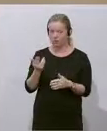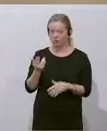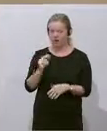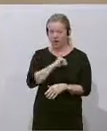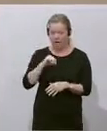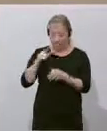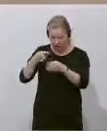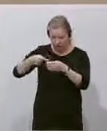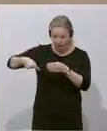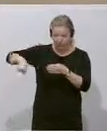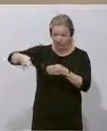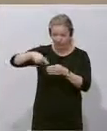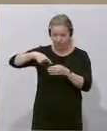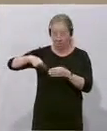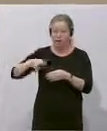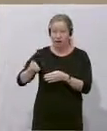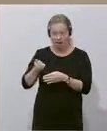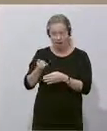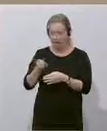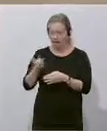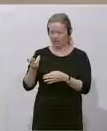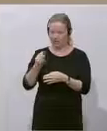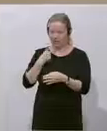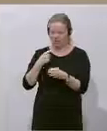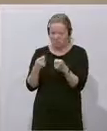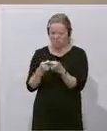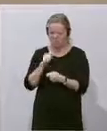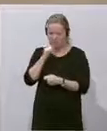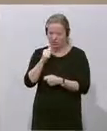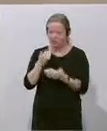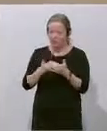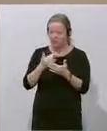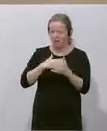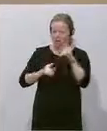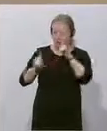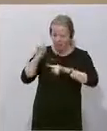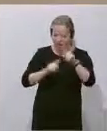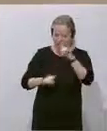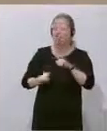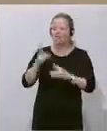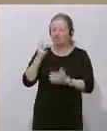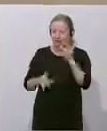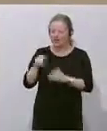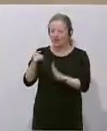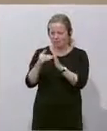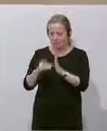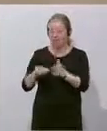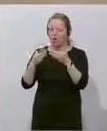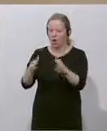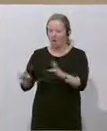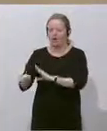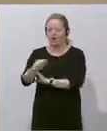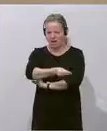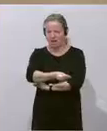Kreisen das einige schon nicht mehr passt. Und das ist mein Verdacht, warum diese Daten in die Öffentlichkeit gekommen sind, geschätzte Damen und Herren.